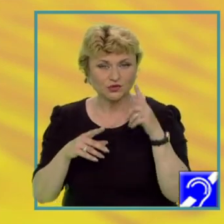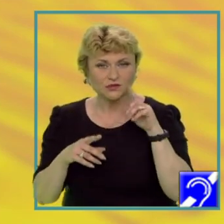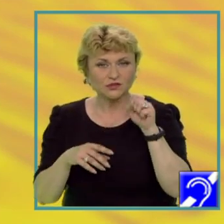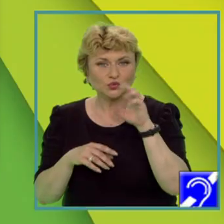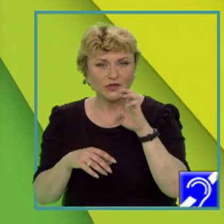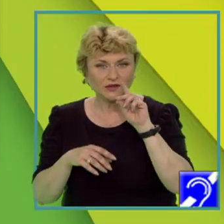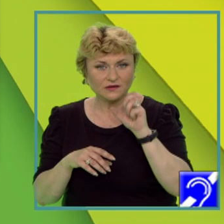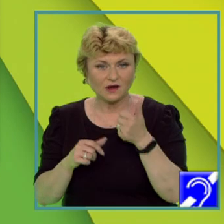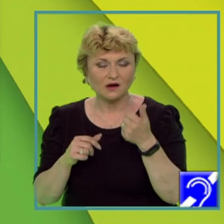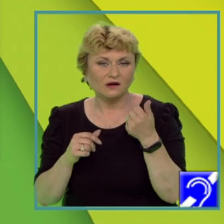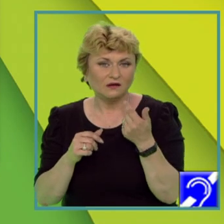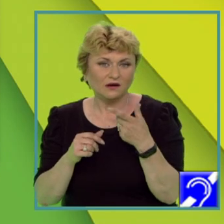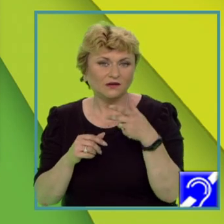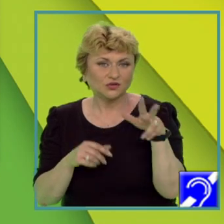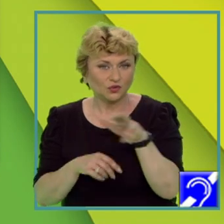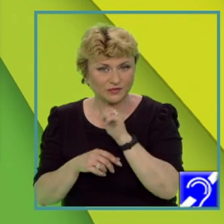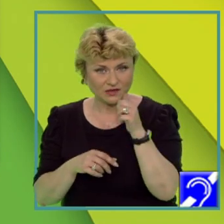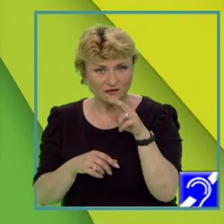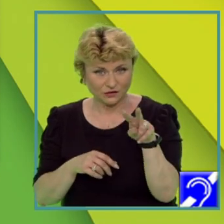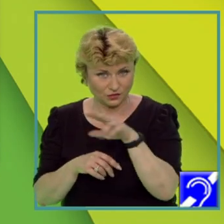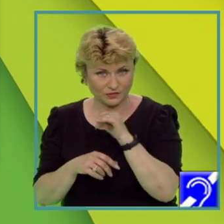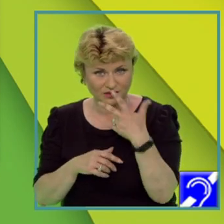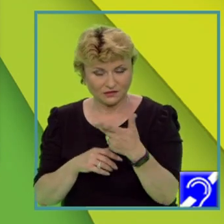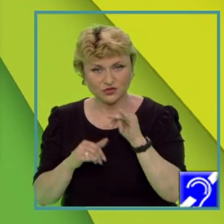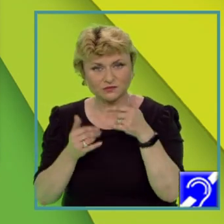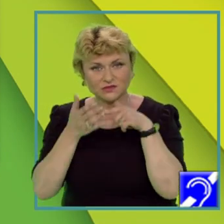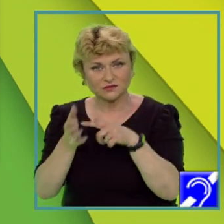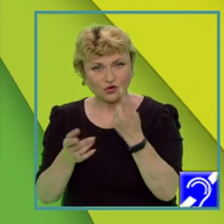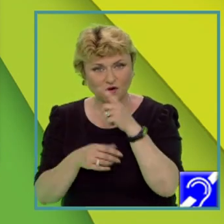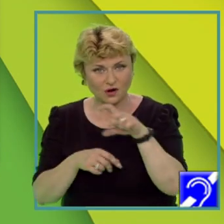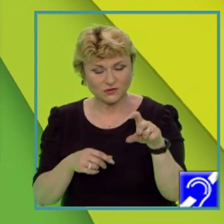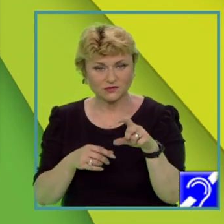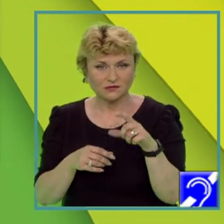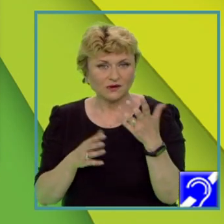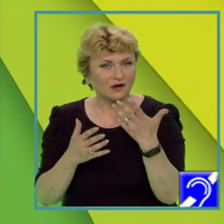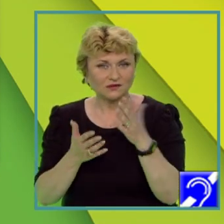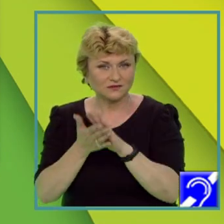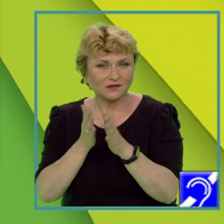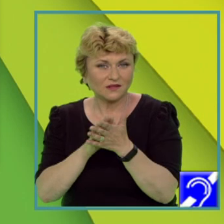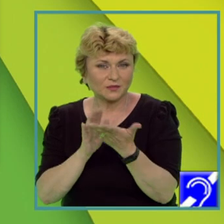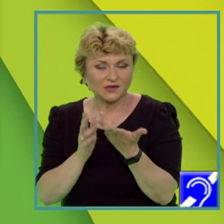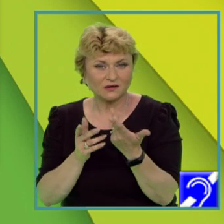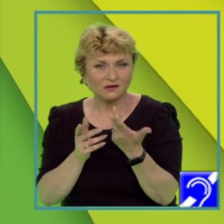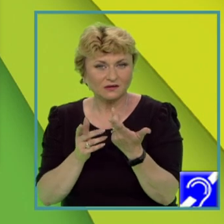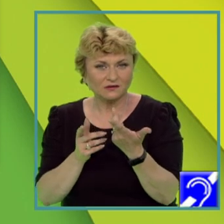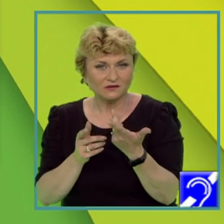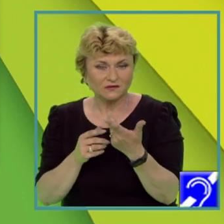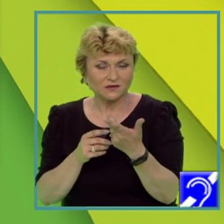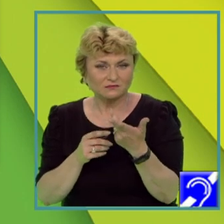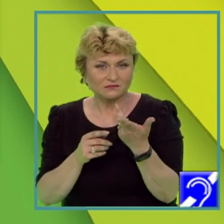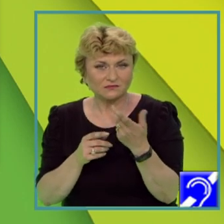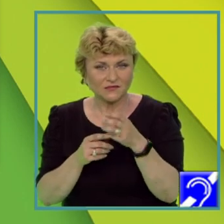2003. Prima cerință, prezentați o cauză care determină înregistrarea unei producții mari de oțel în Suedia.